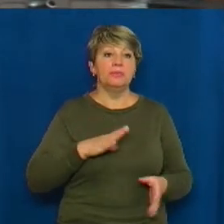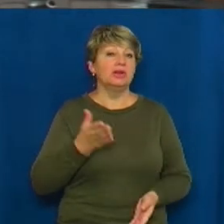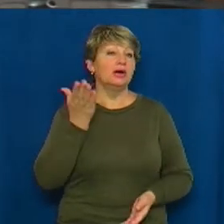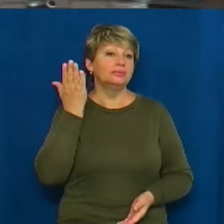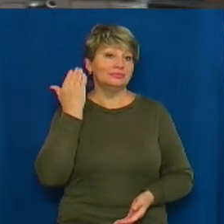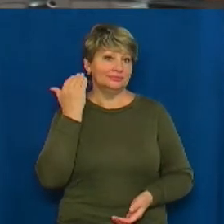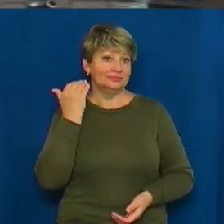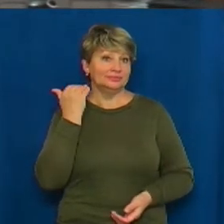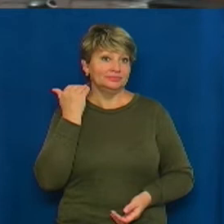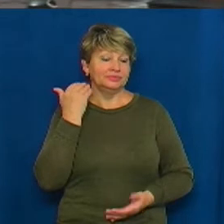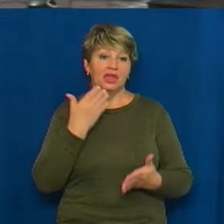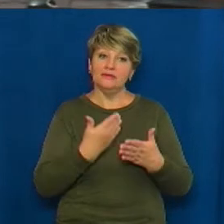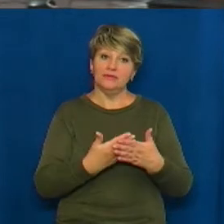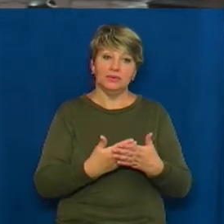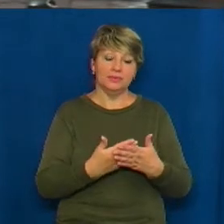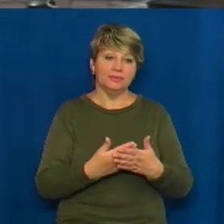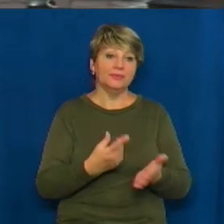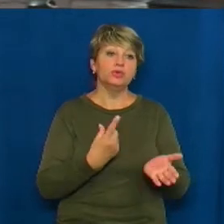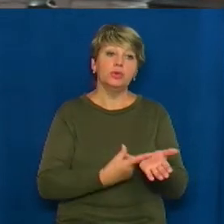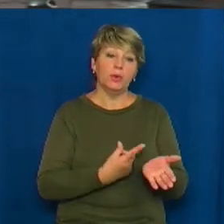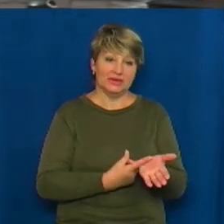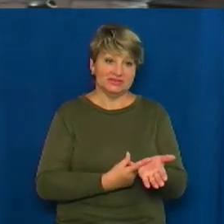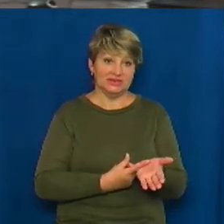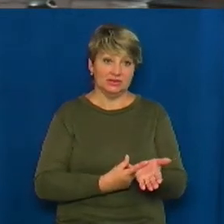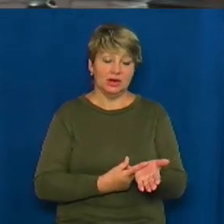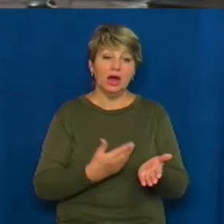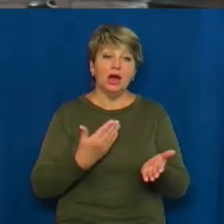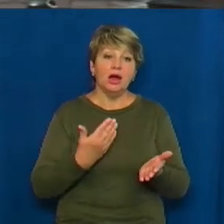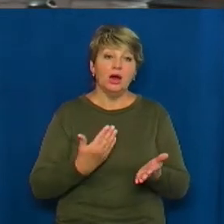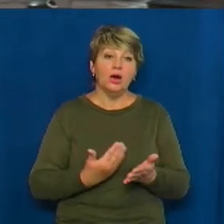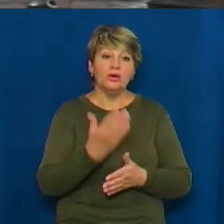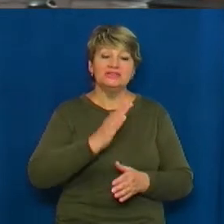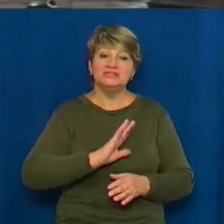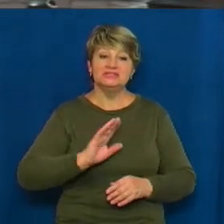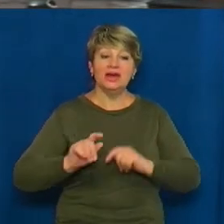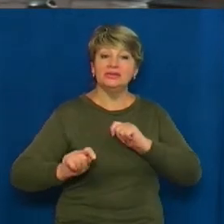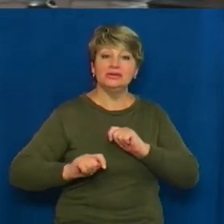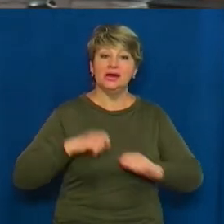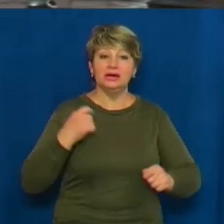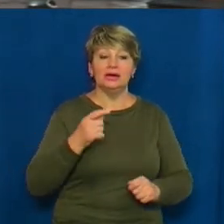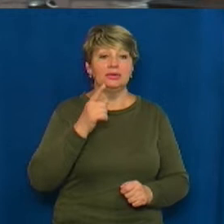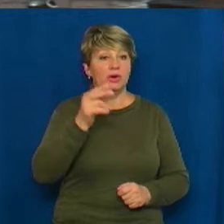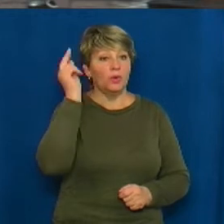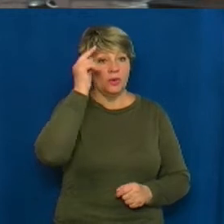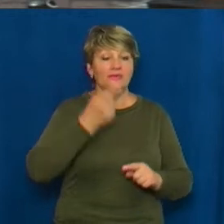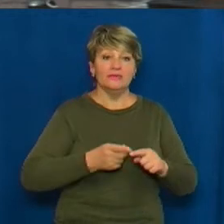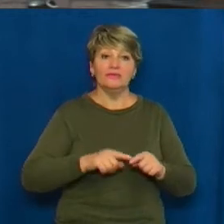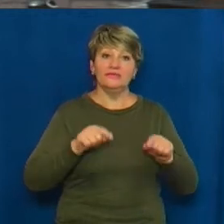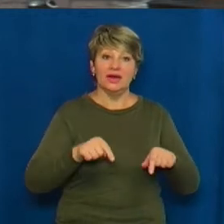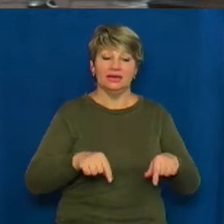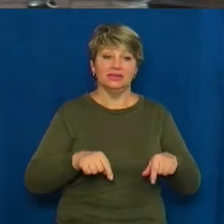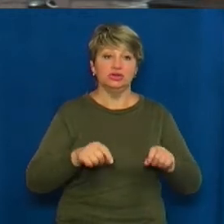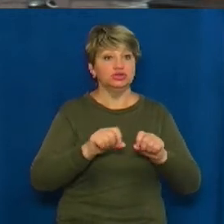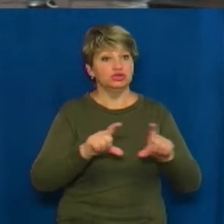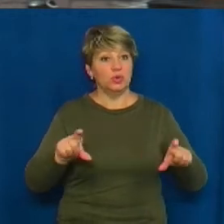ніби доказати, що ось не дарма ти вчився в цій школі, здобував знання і ніби, щоб